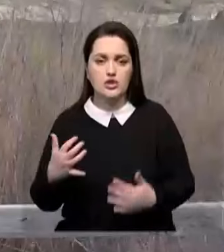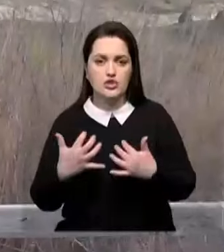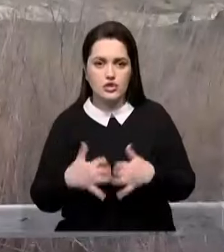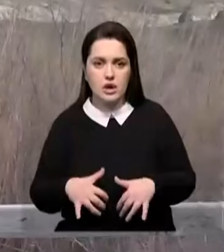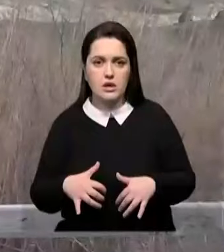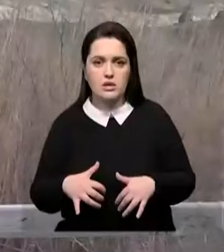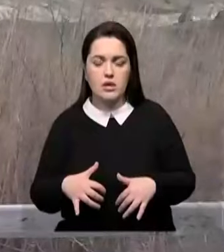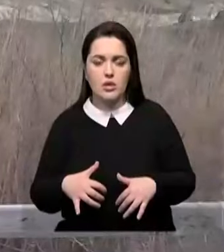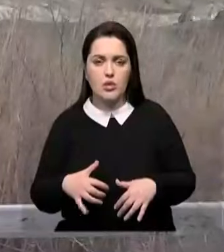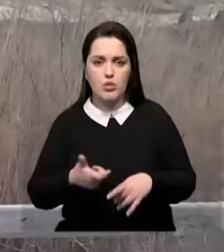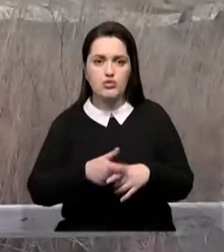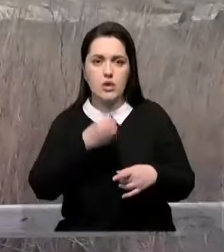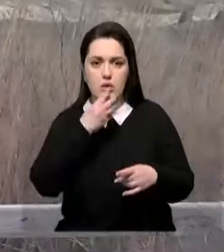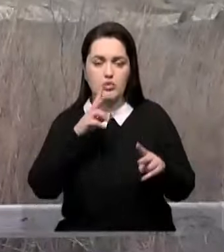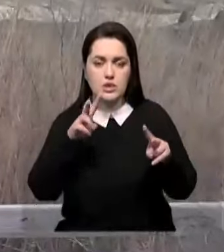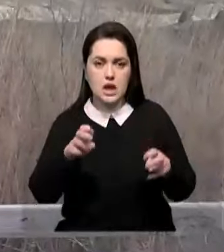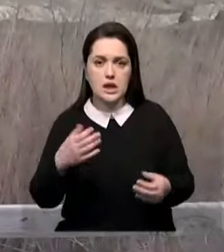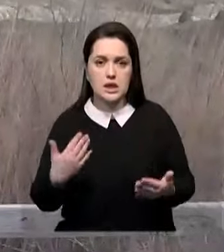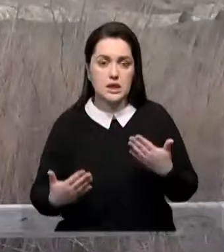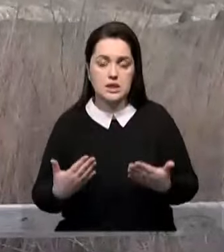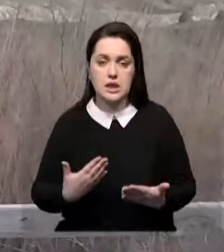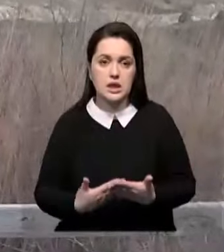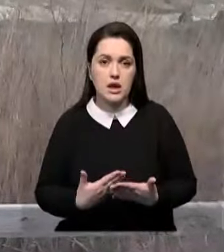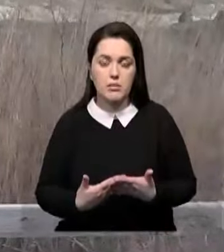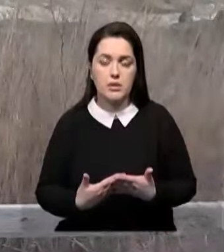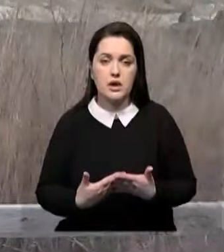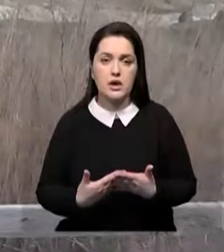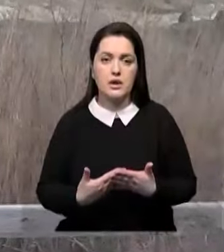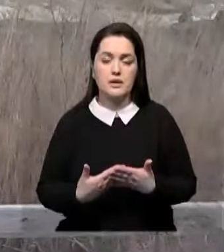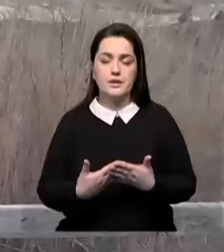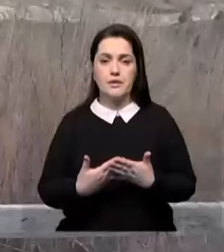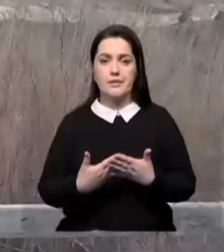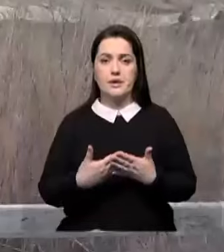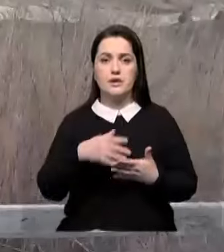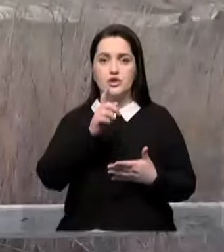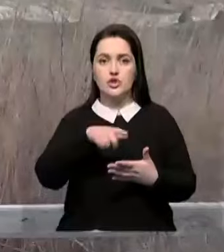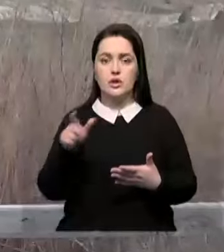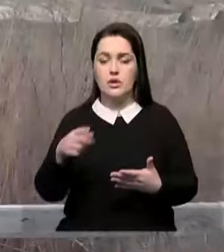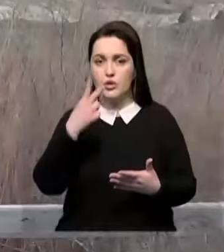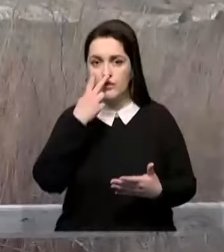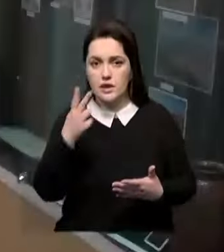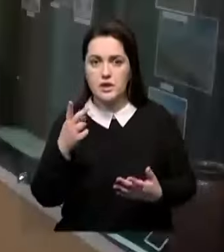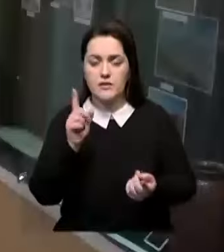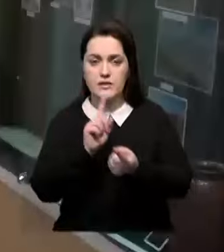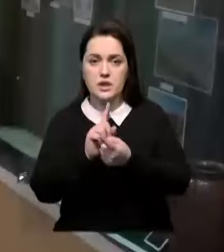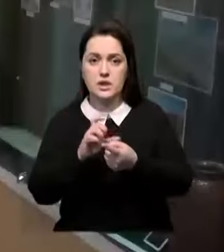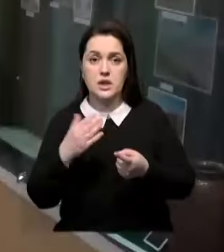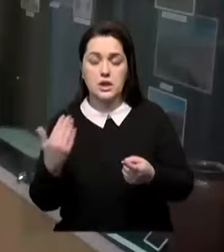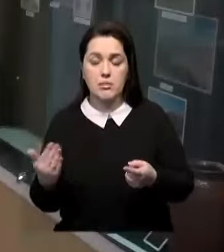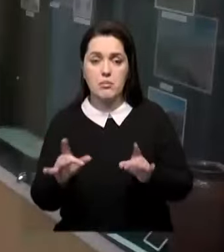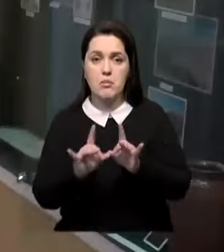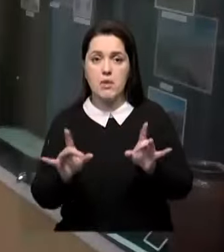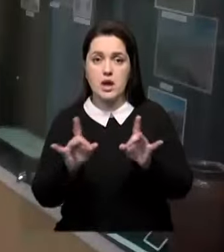хорошим знаком, добрым знаком, если на пути паломчества человек видит их, встречается с ними. По словам